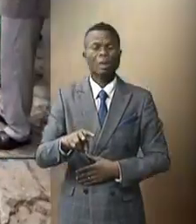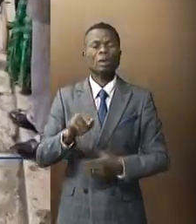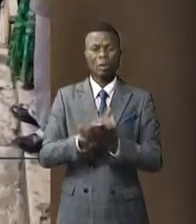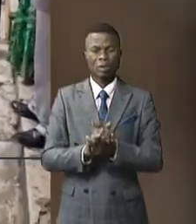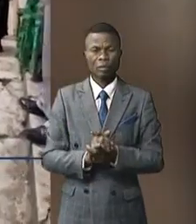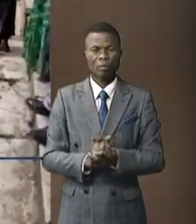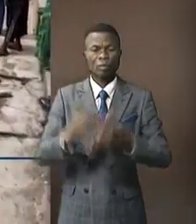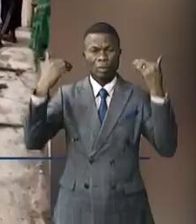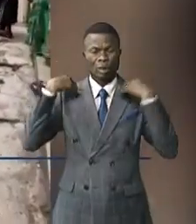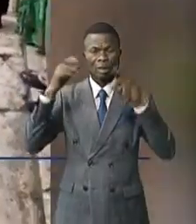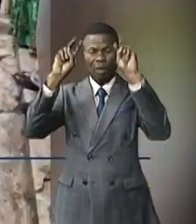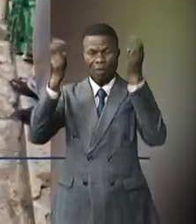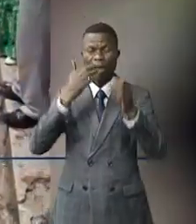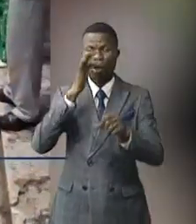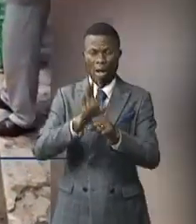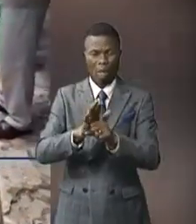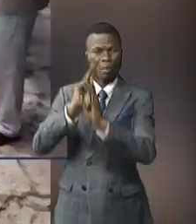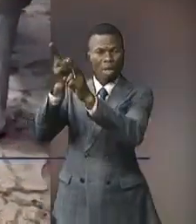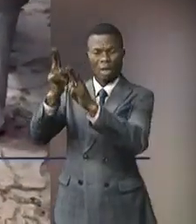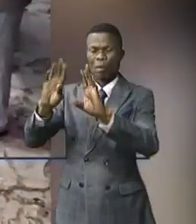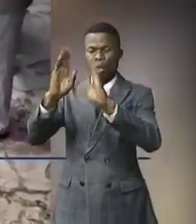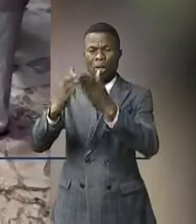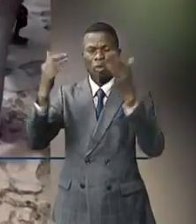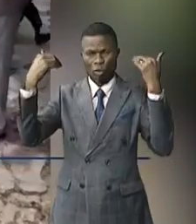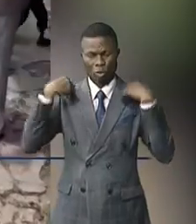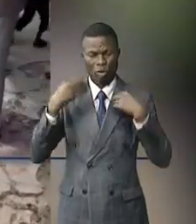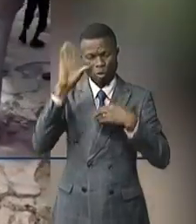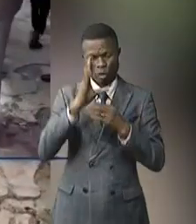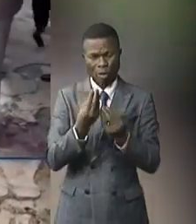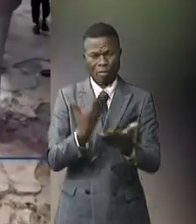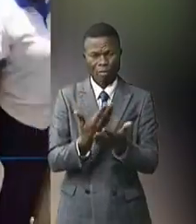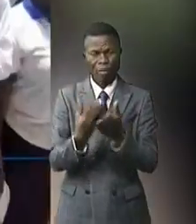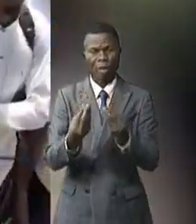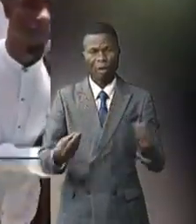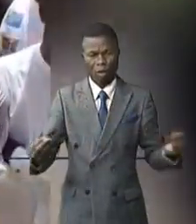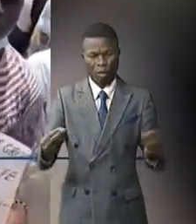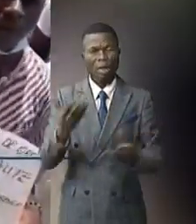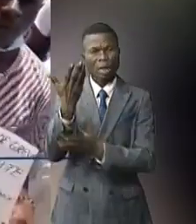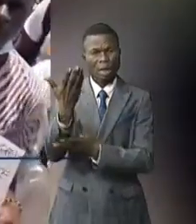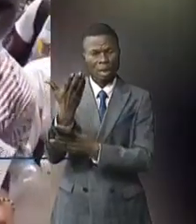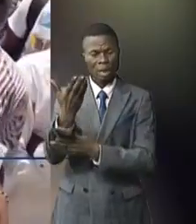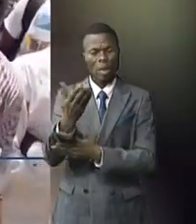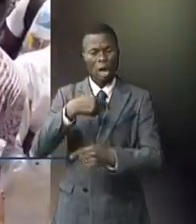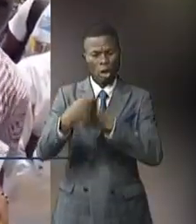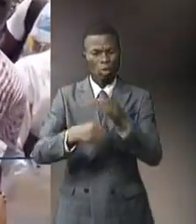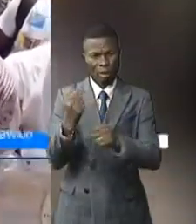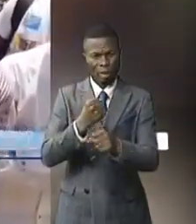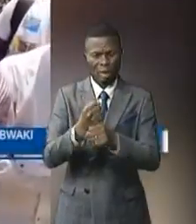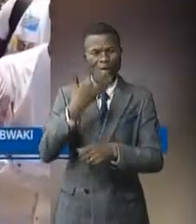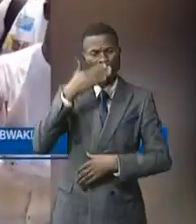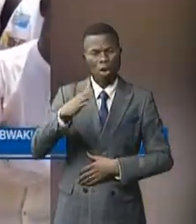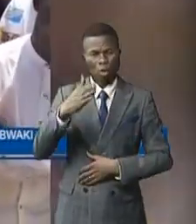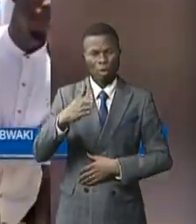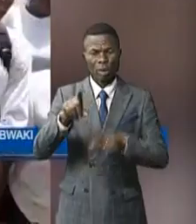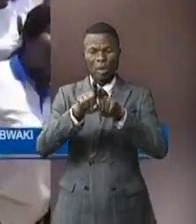L'autorité urbaine a promis de faire rapport à qui de droit pour des solutions idoines. Il leur a demandé de reprendre le chemin des hôpitaux et